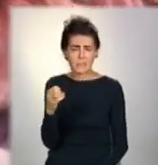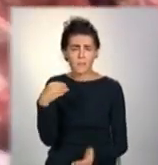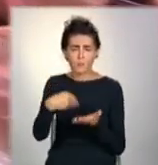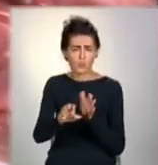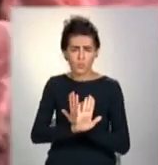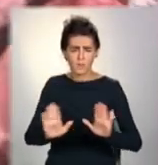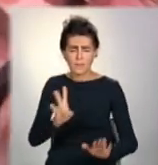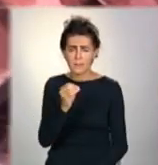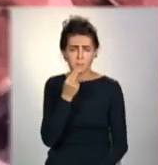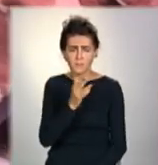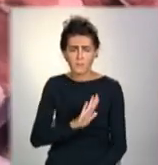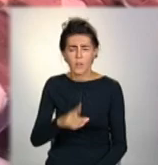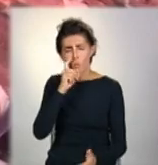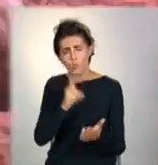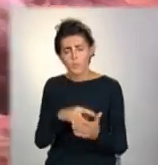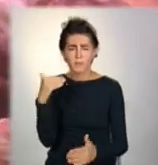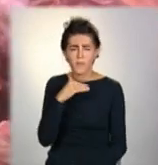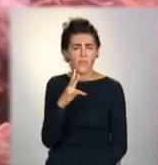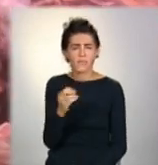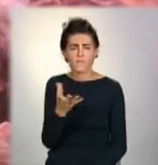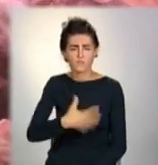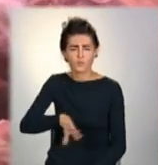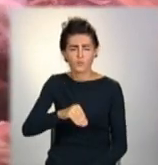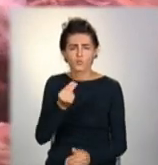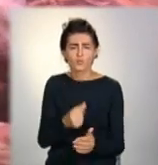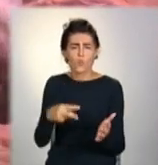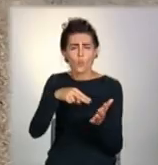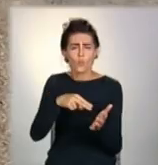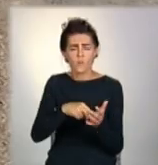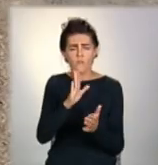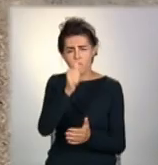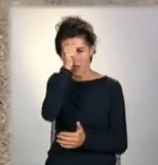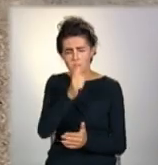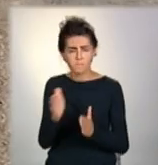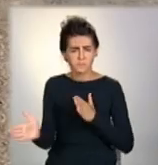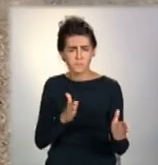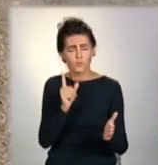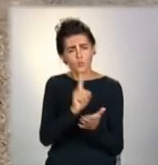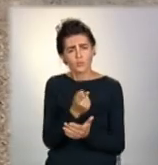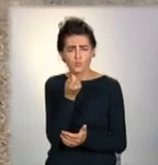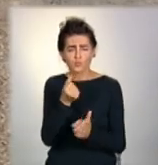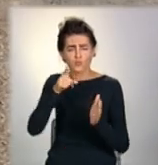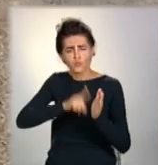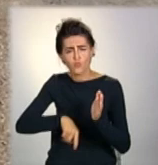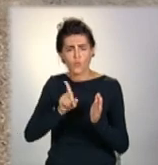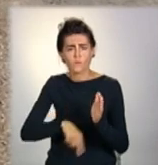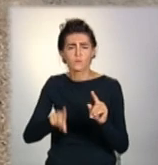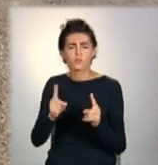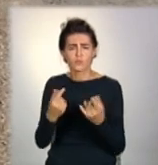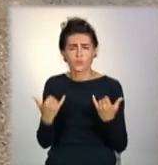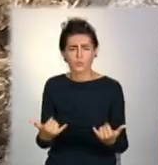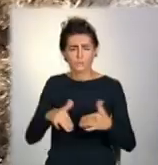не їм. М'ясо і птиця вже не для всіх, бо у ціні додають з місяця в місяць. А мали б подешевшити хоч трохи, бо ж